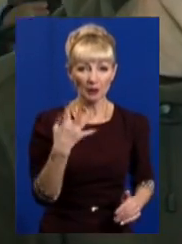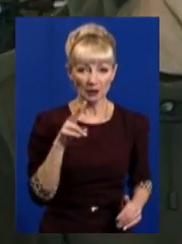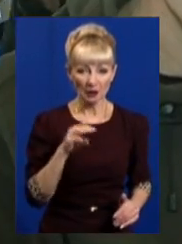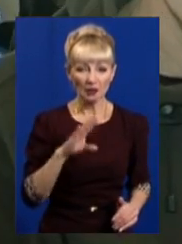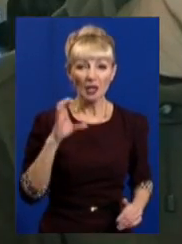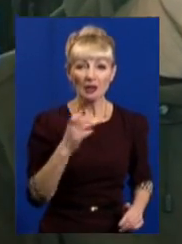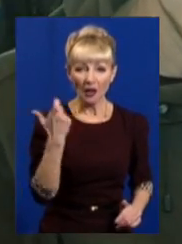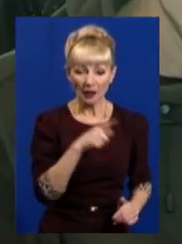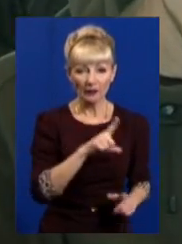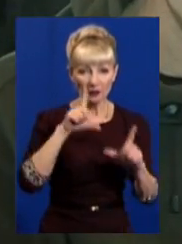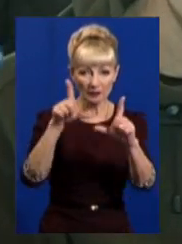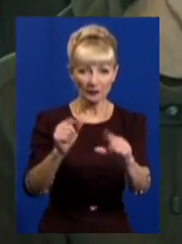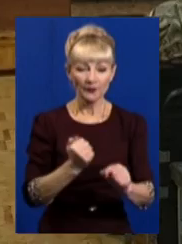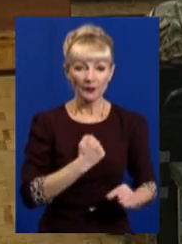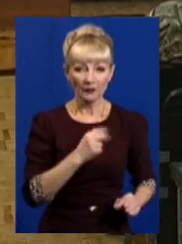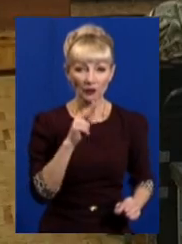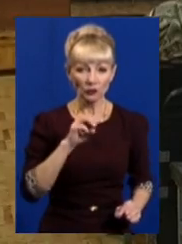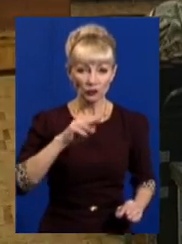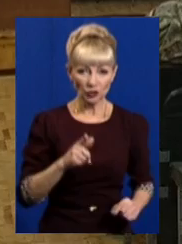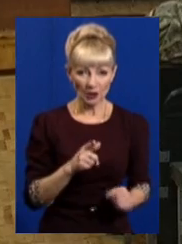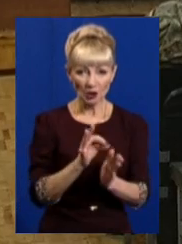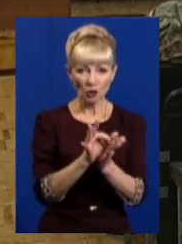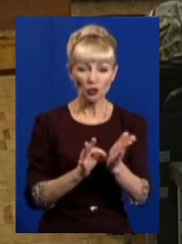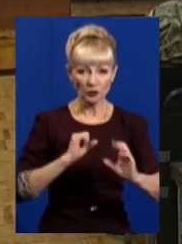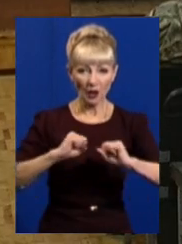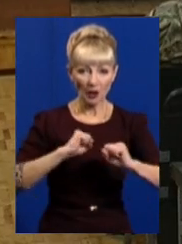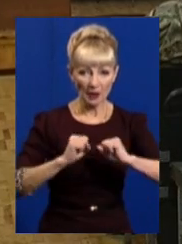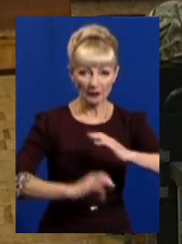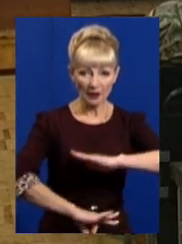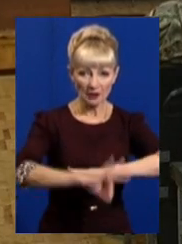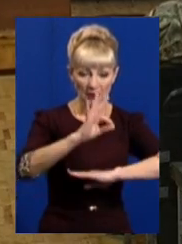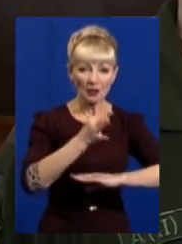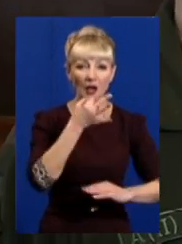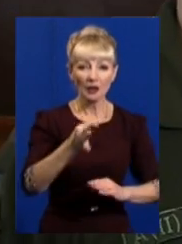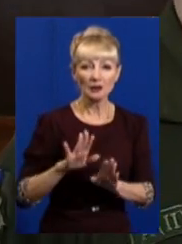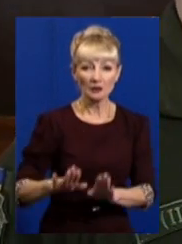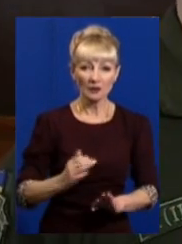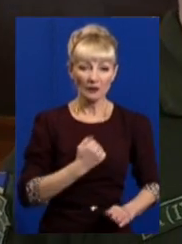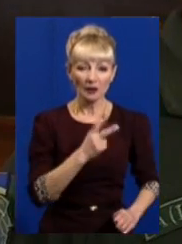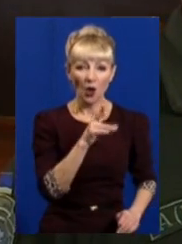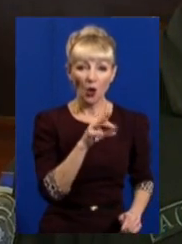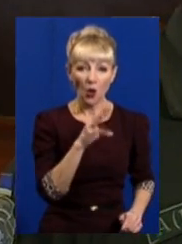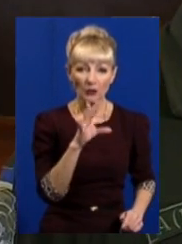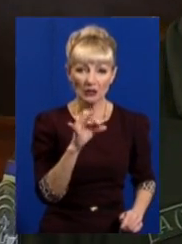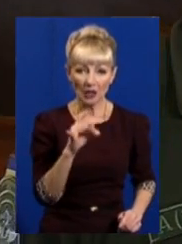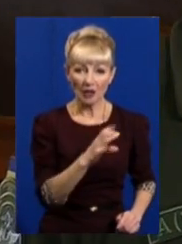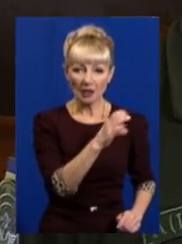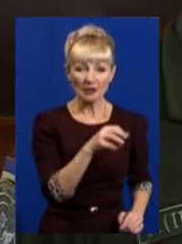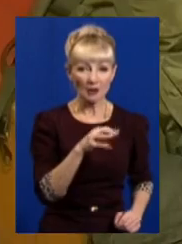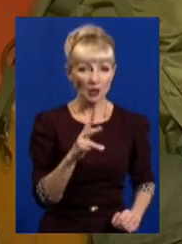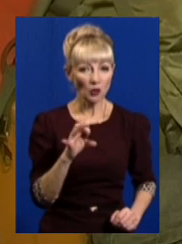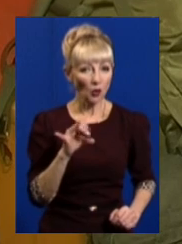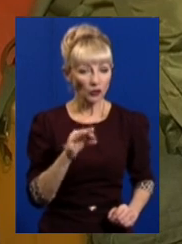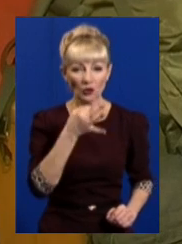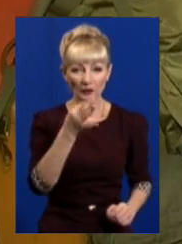З Харкова вони відправляються до військової частини оперативного командування «Схід», каже заступник військового комісара Андрій Семенович. Він